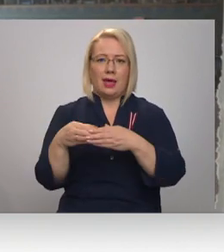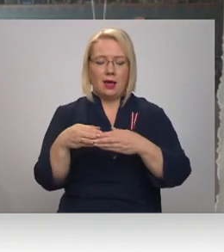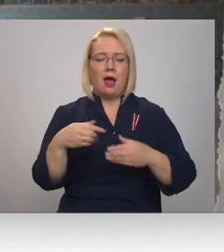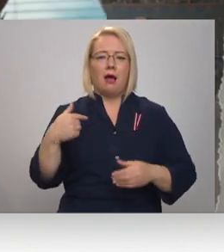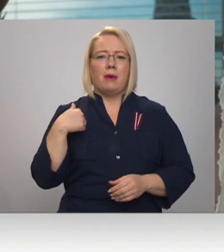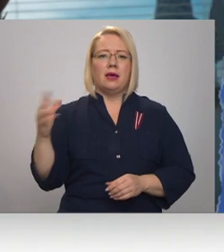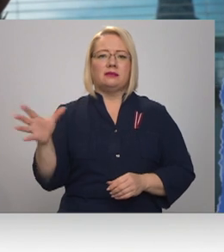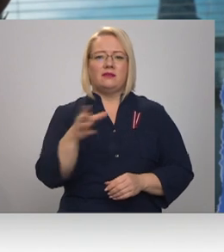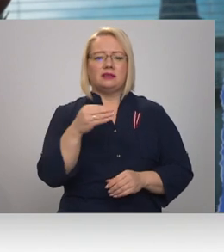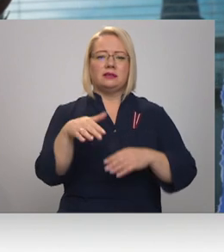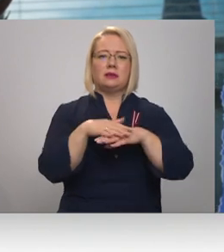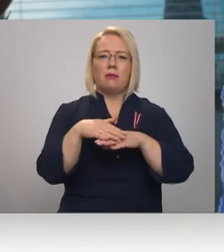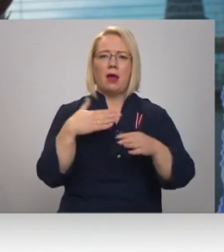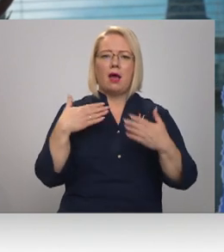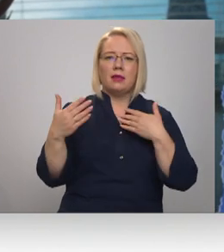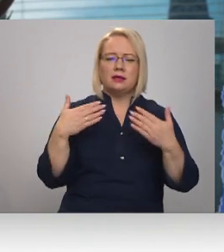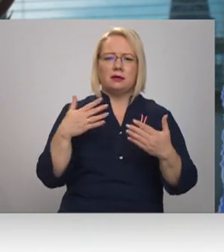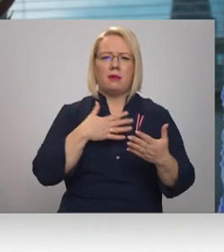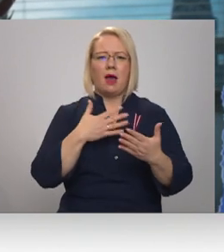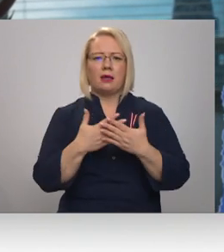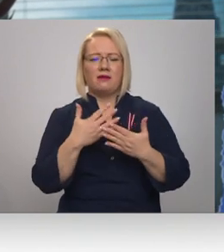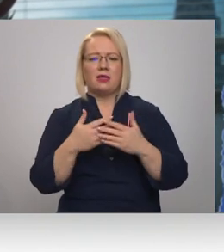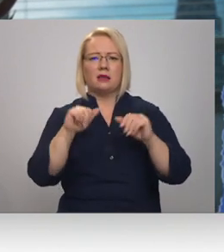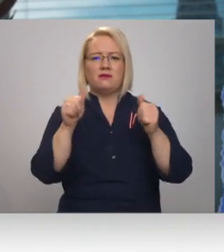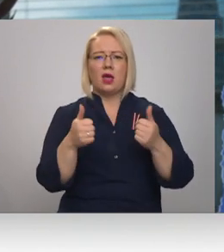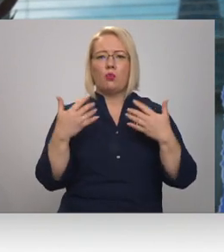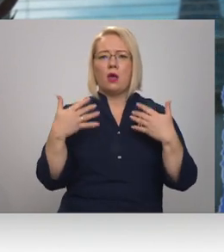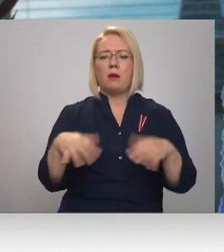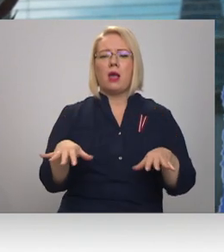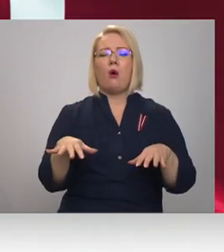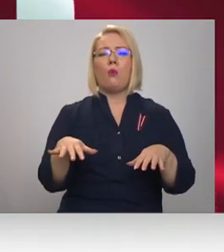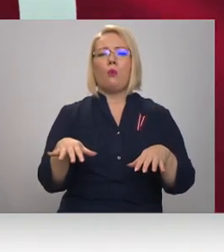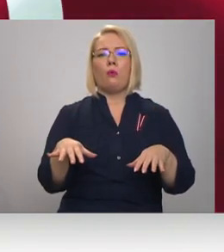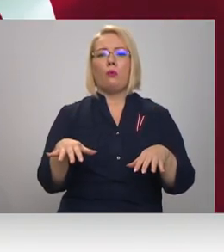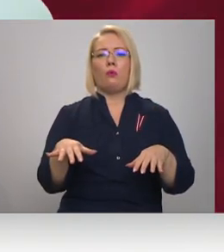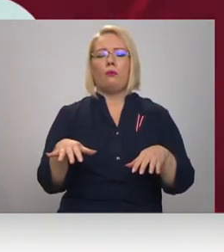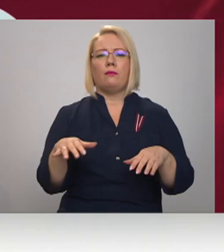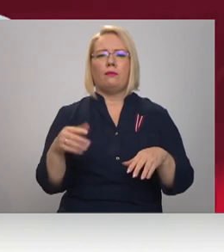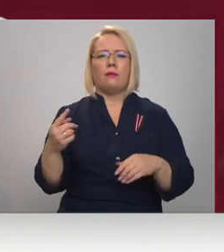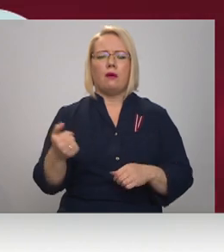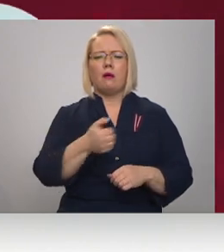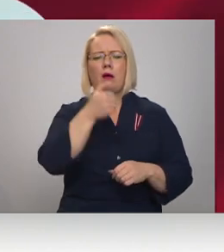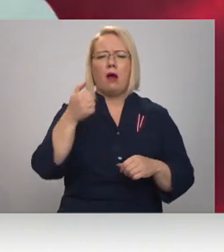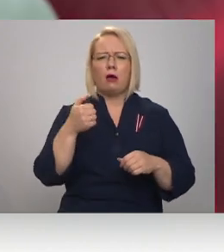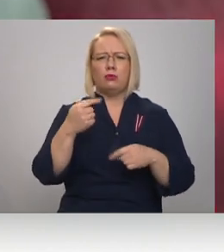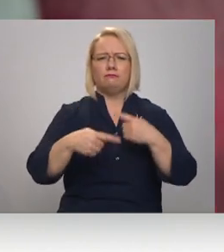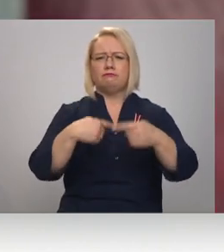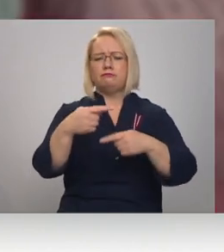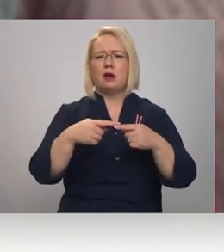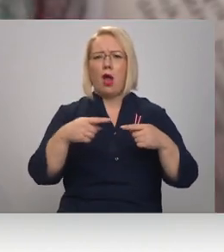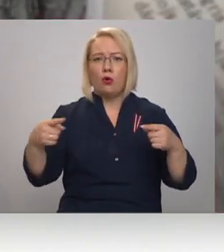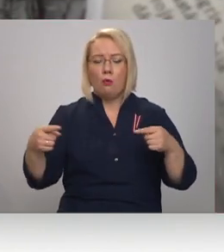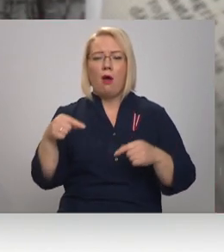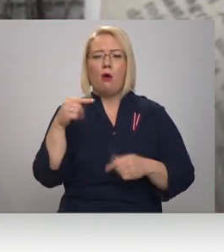visu savu sabiedrisku satteicības aktivitātes veidojam jau gadu garamā. Šodien